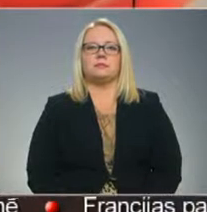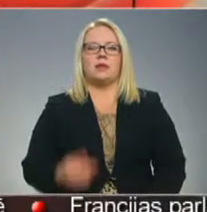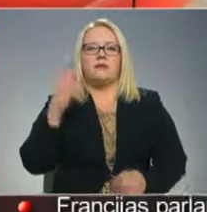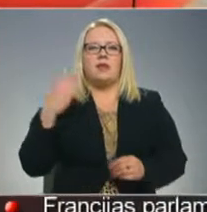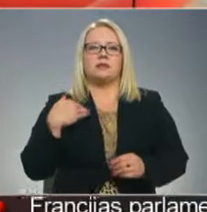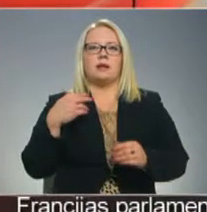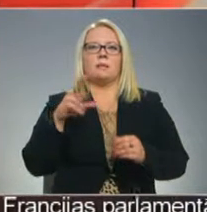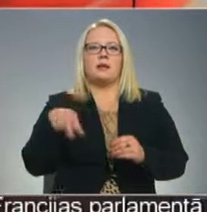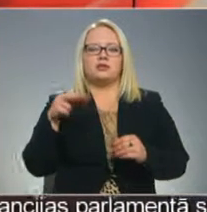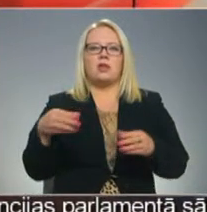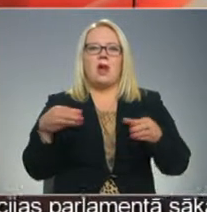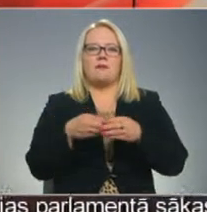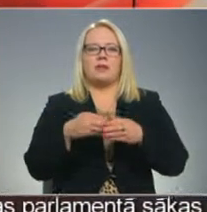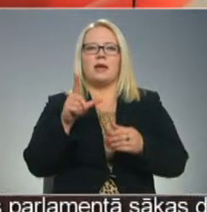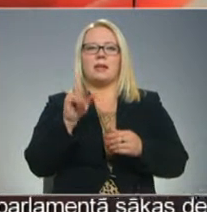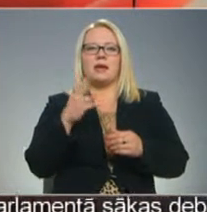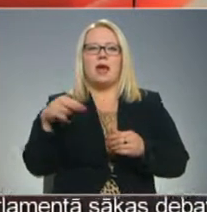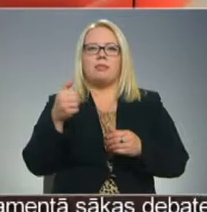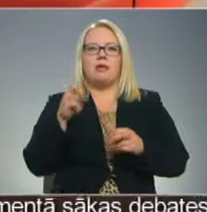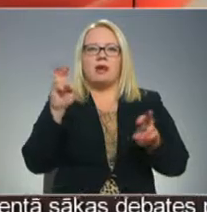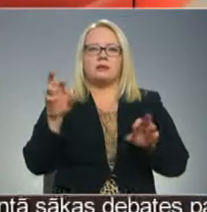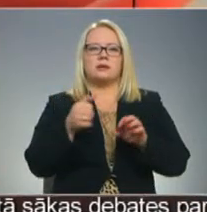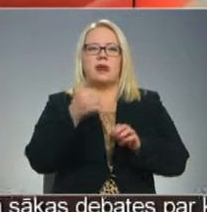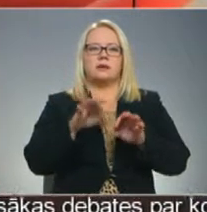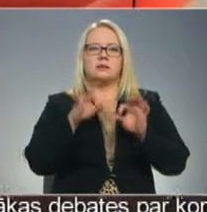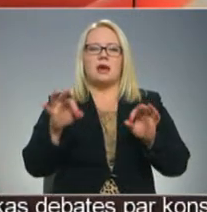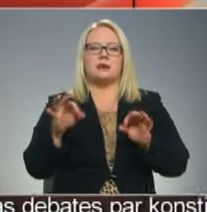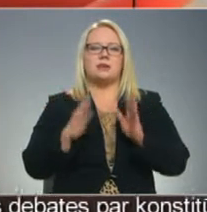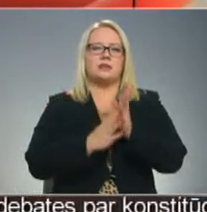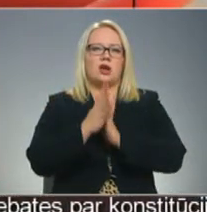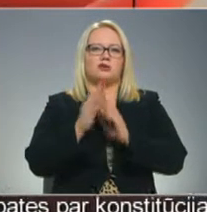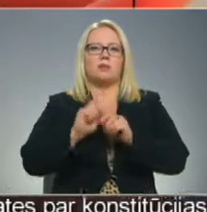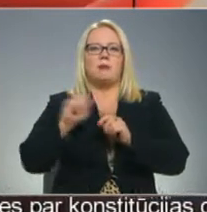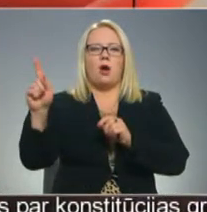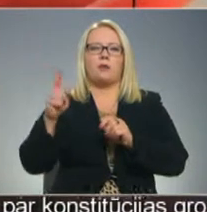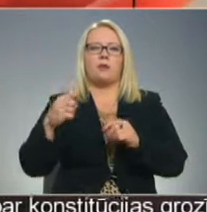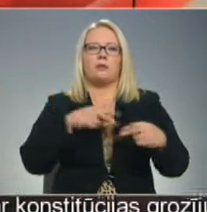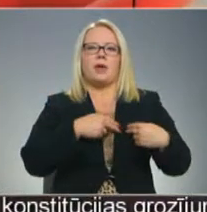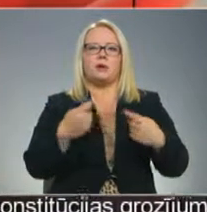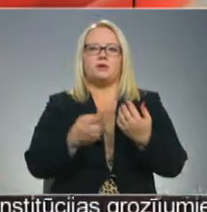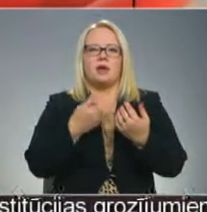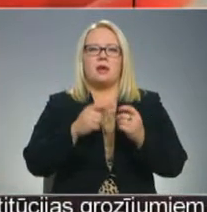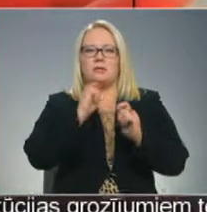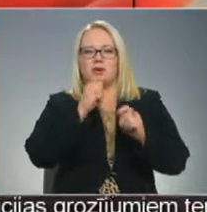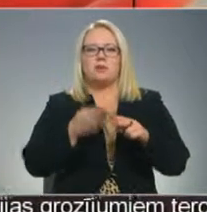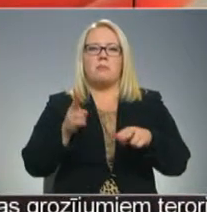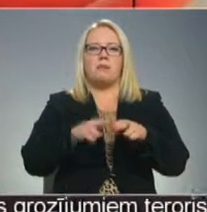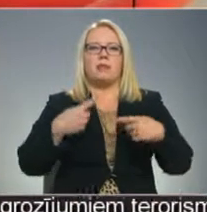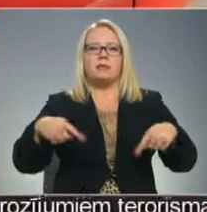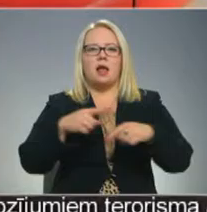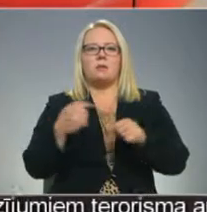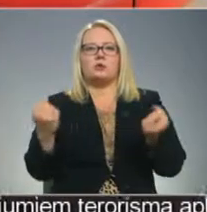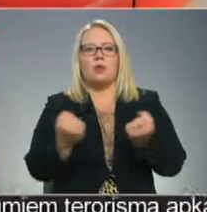Ventspils pensionāra apvienībai Liedakas gads sācēs ražīgi pieaugot biedru skaitām, piešķirts papildu telpas nodarbībām un temtiskiem akariem.